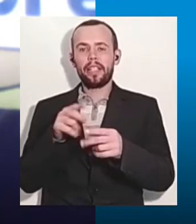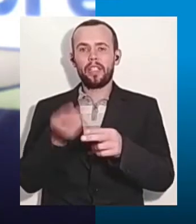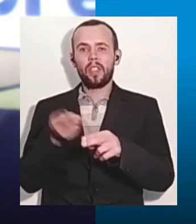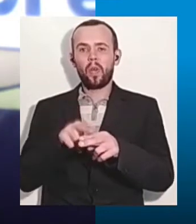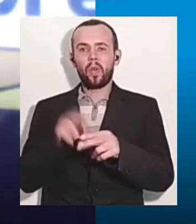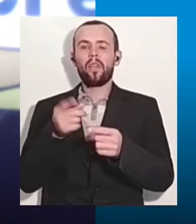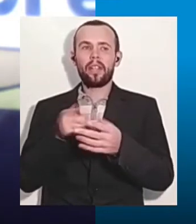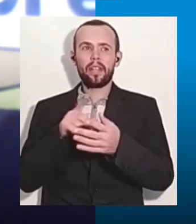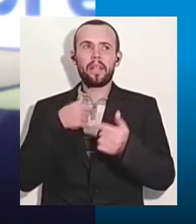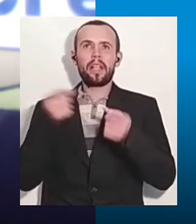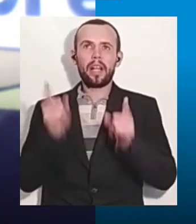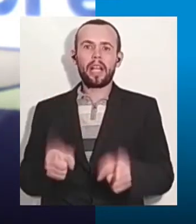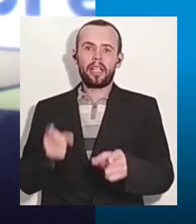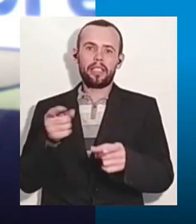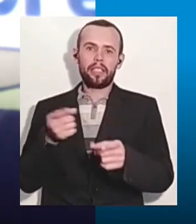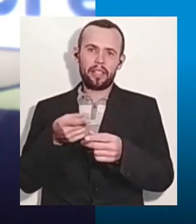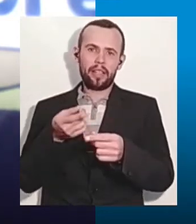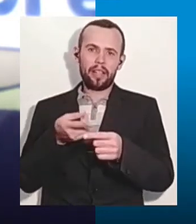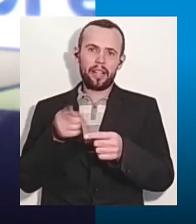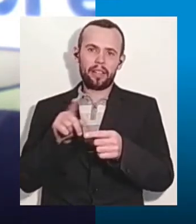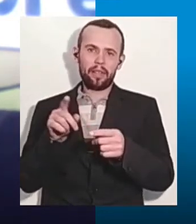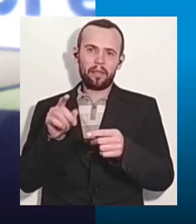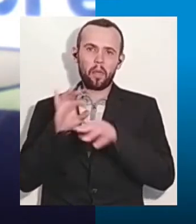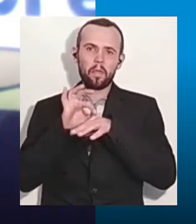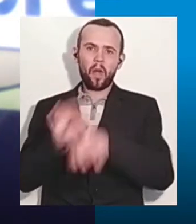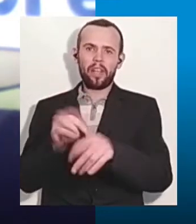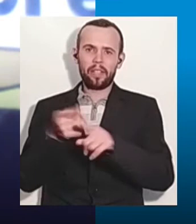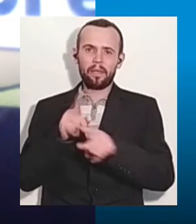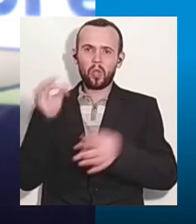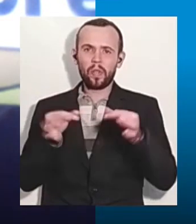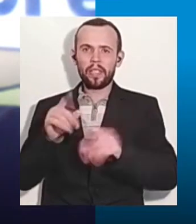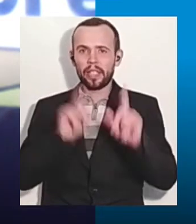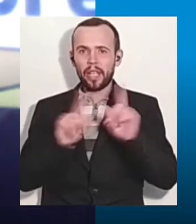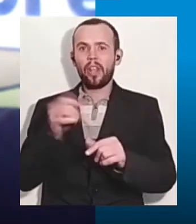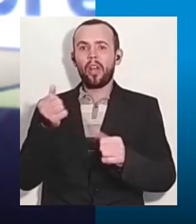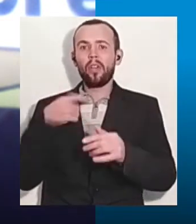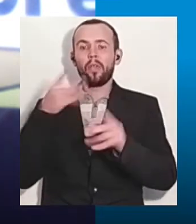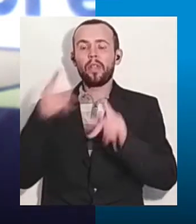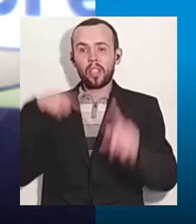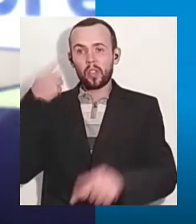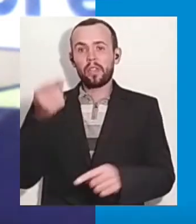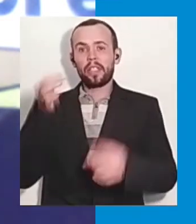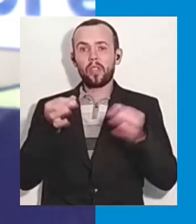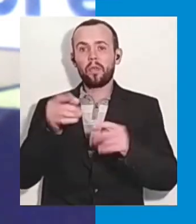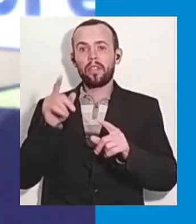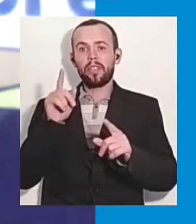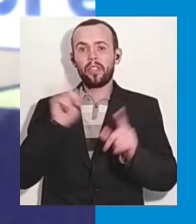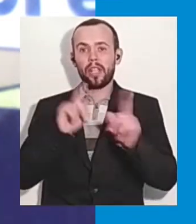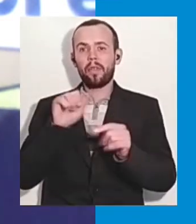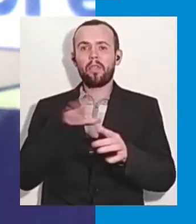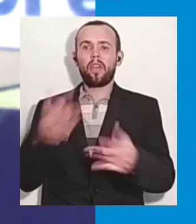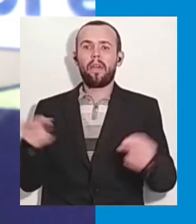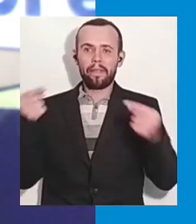значить, суїцидальним таким діям. Ви розумієте? Людина, коли позбавлена